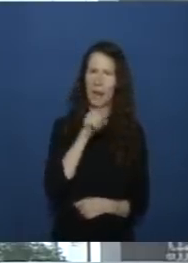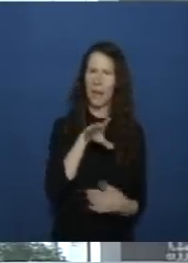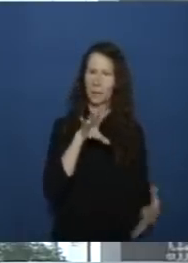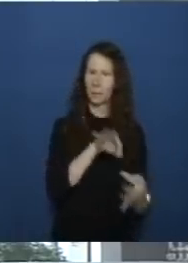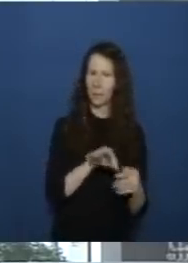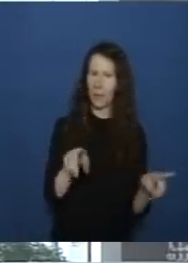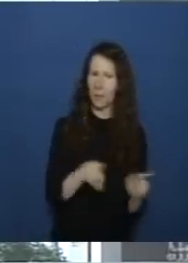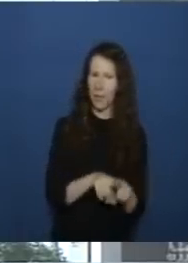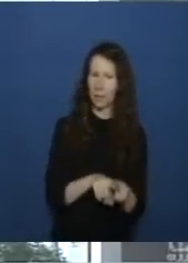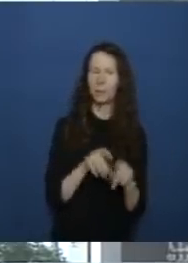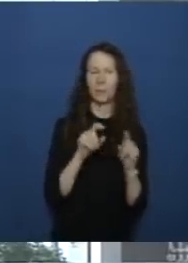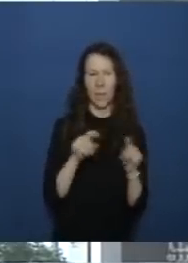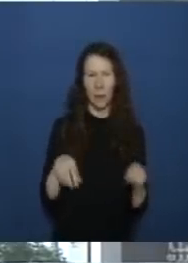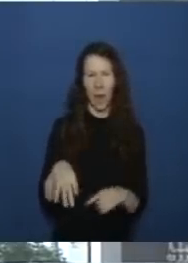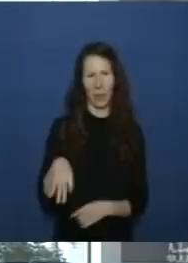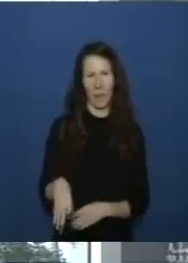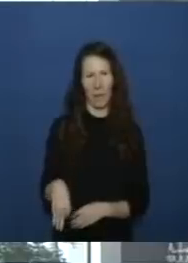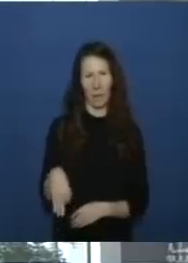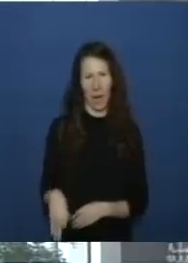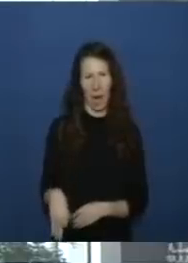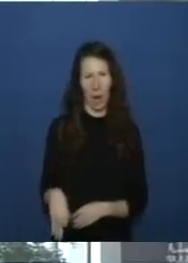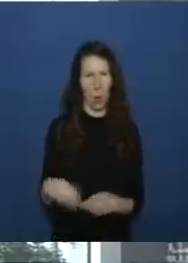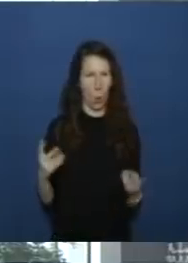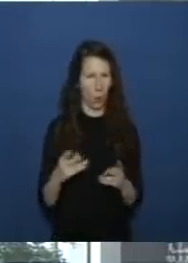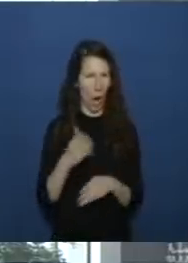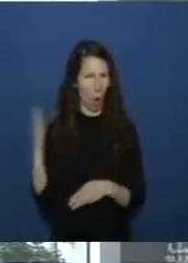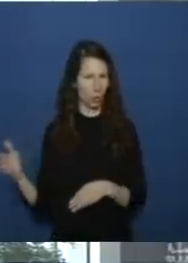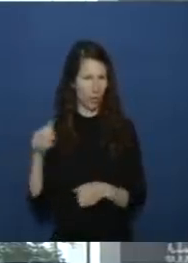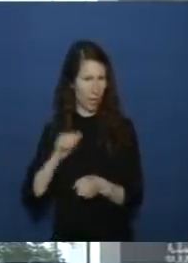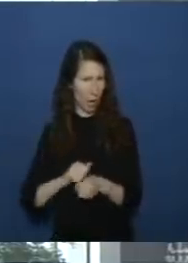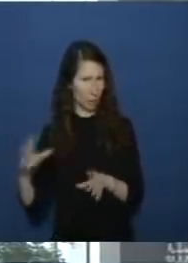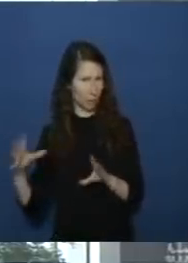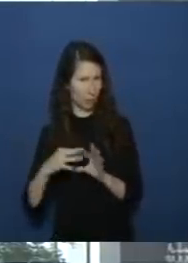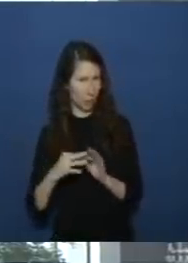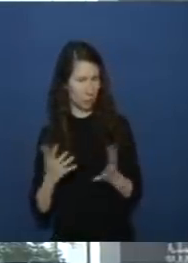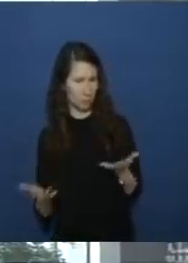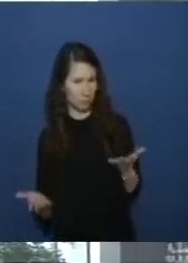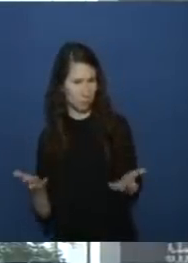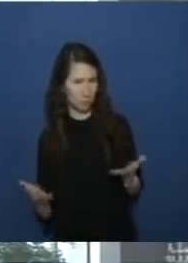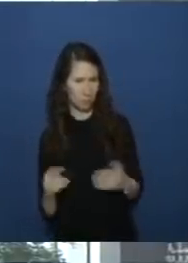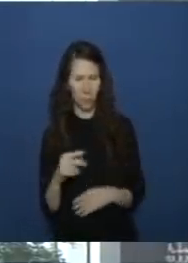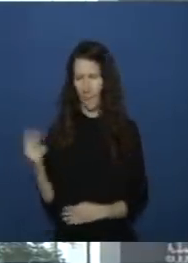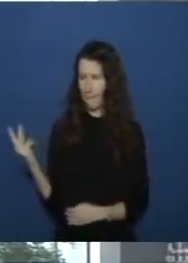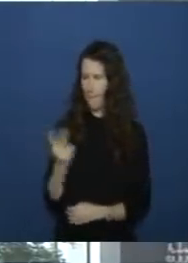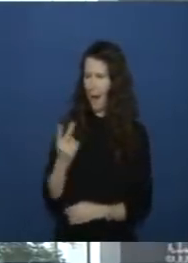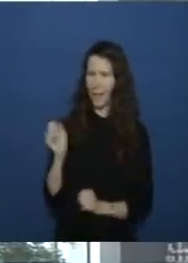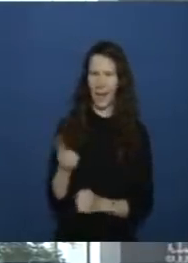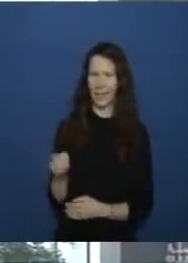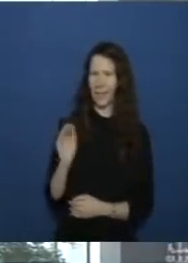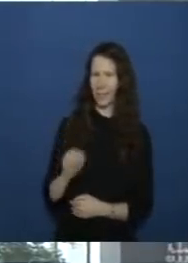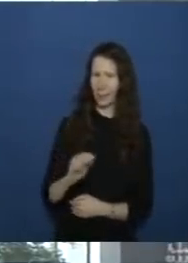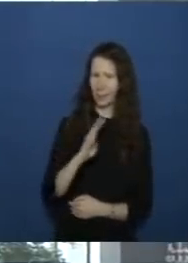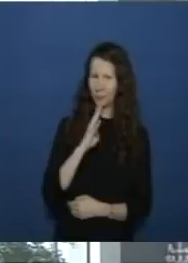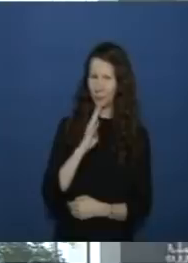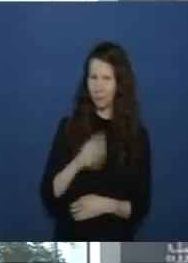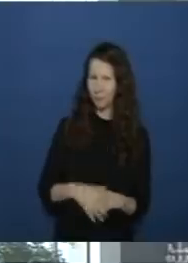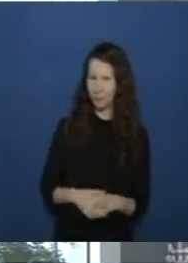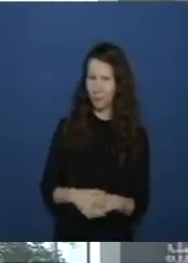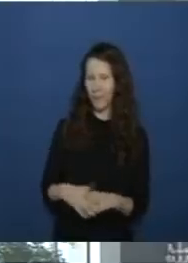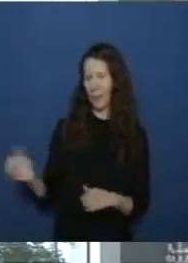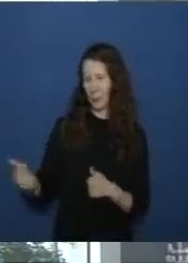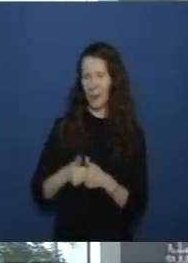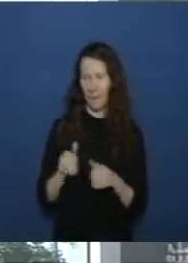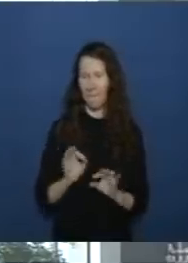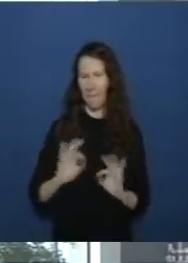zum thema namibia oder ist das das auswärtige amt haben wir beide was zu sagen auswärtig amt immer natürlich besser